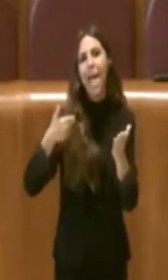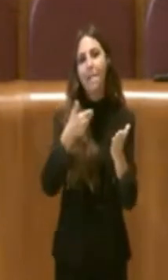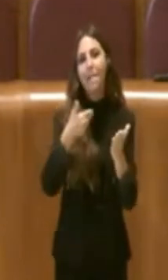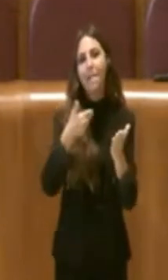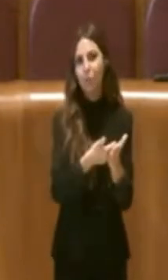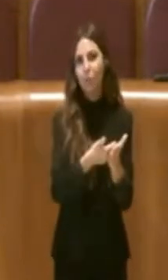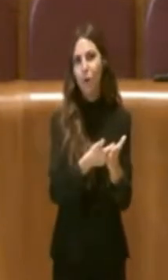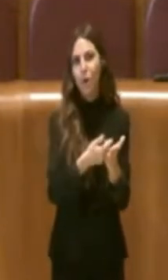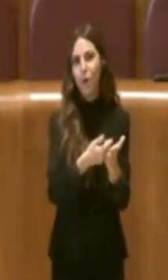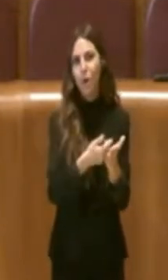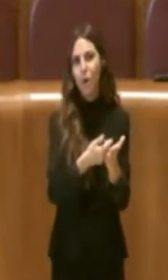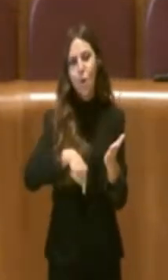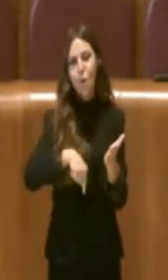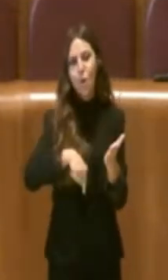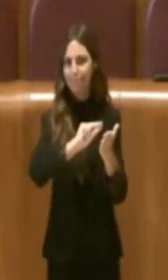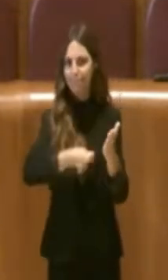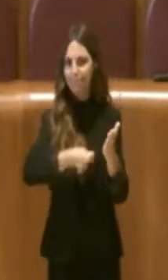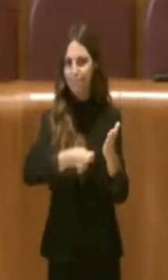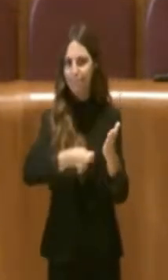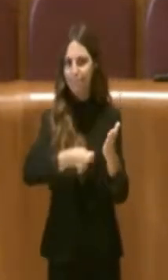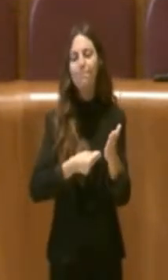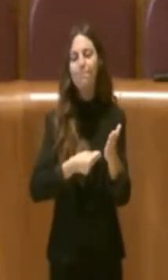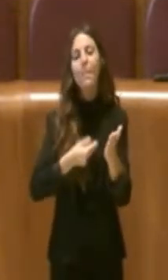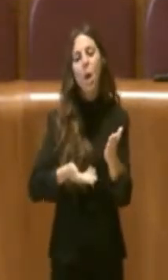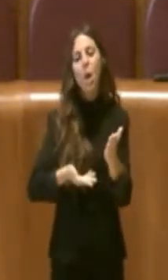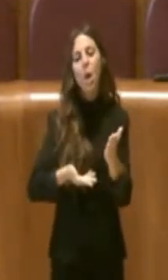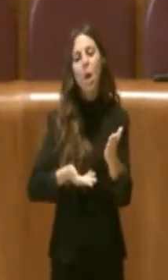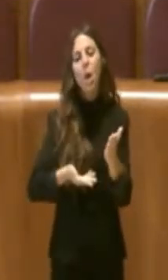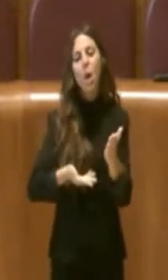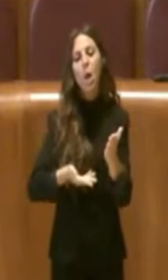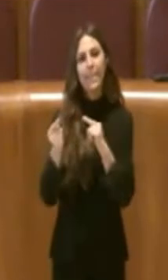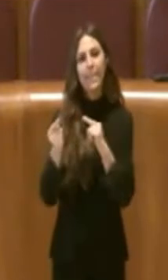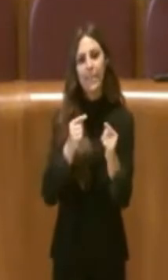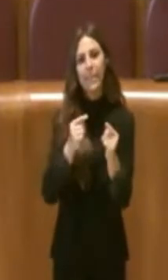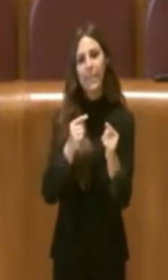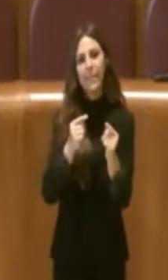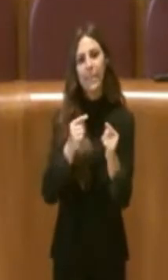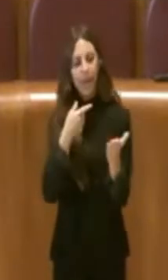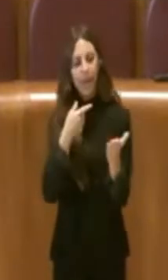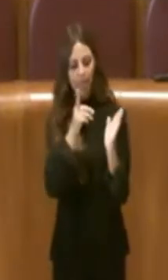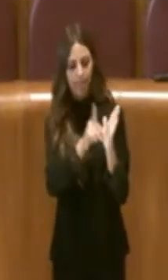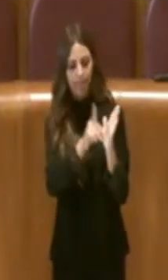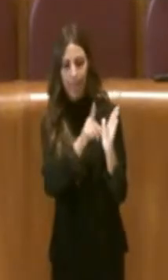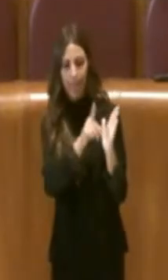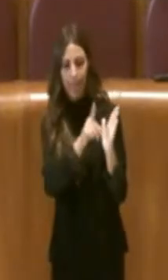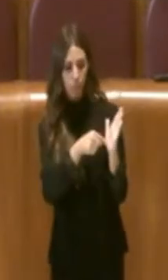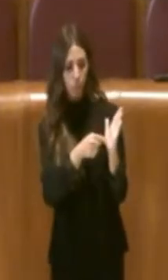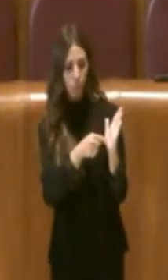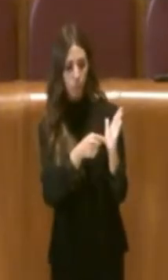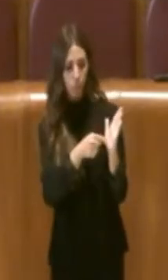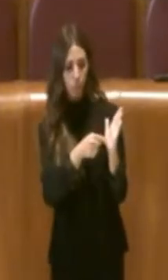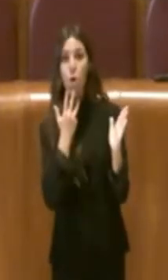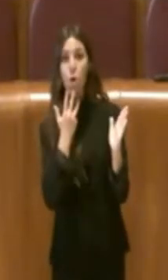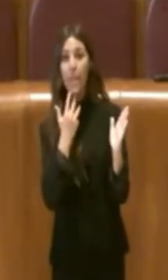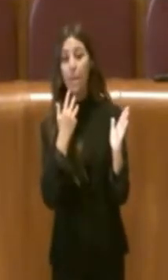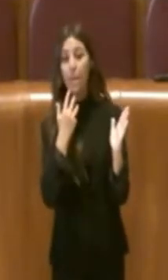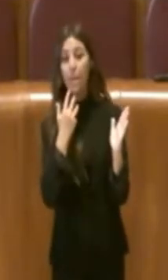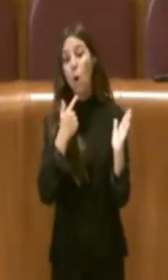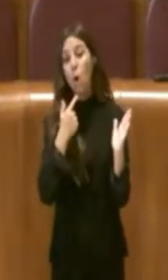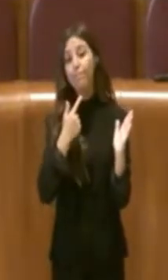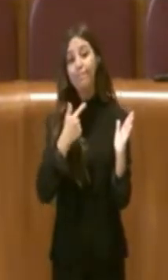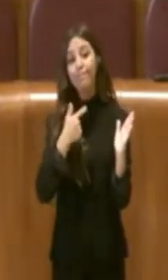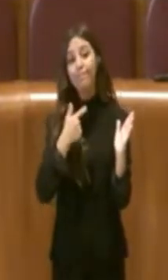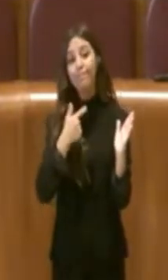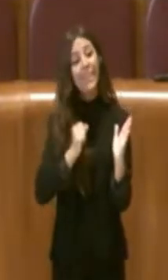sottoscritto e stiamo discutendo e quindi nel deliberato noi chiediamo proprio che venga data la possibilità